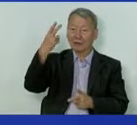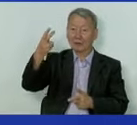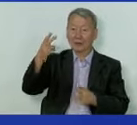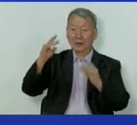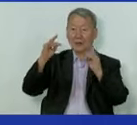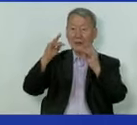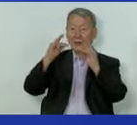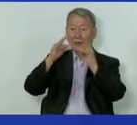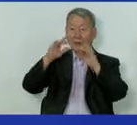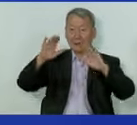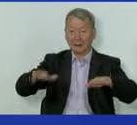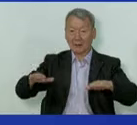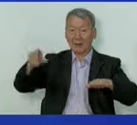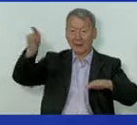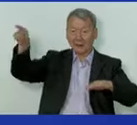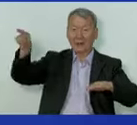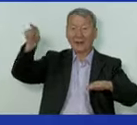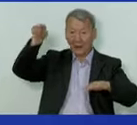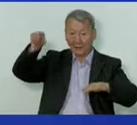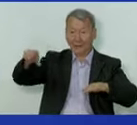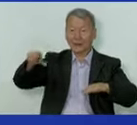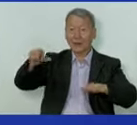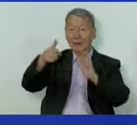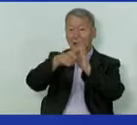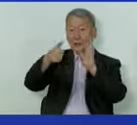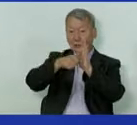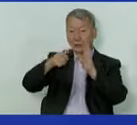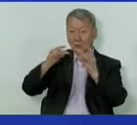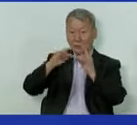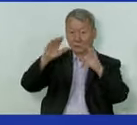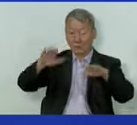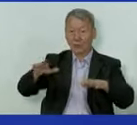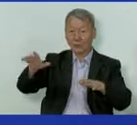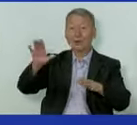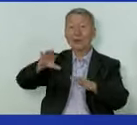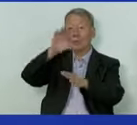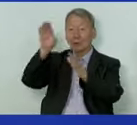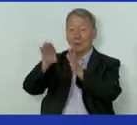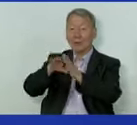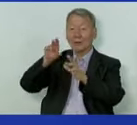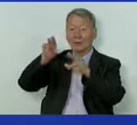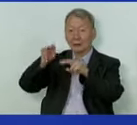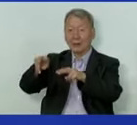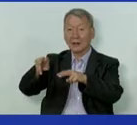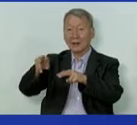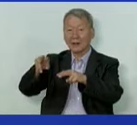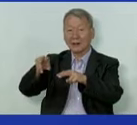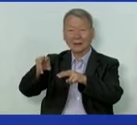мест, из них именно 600 мест на сегодняшний день используются для